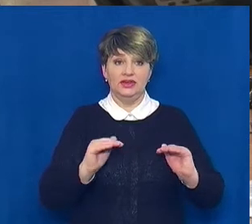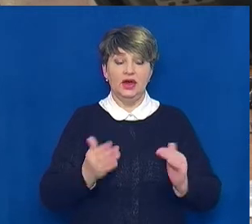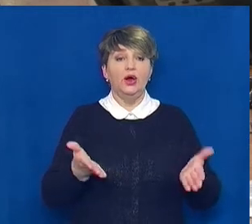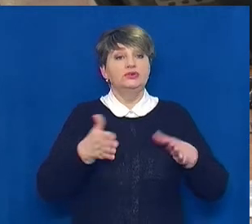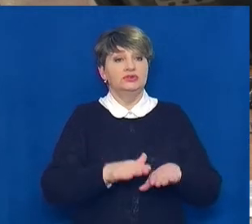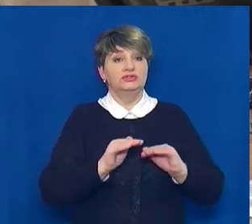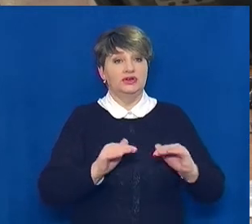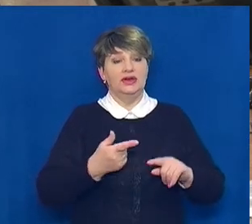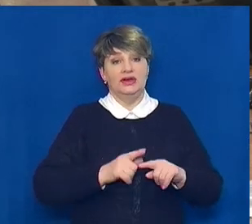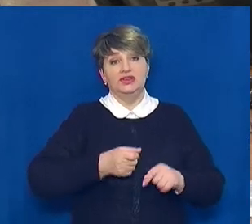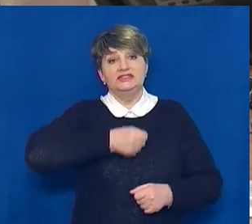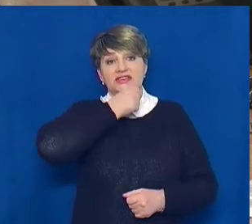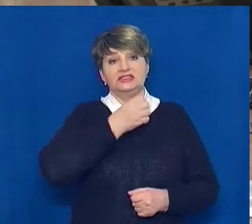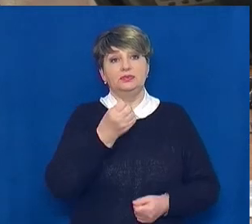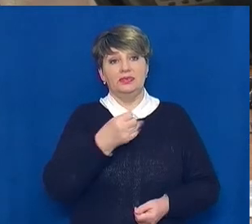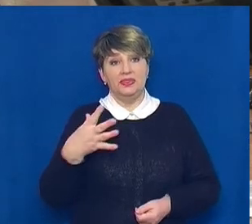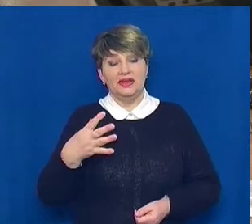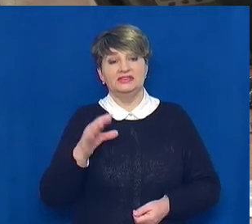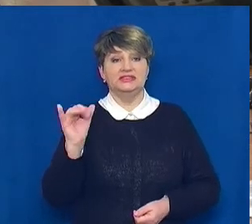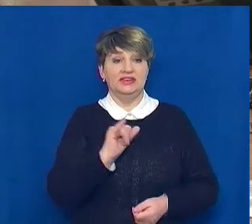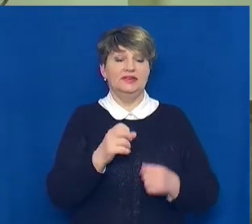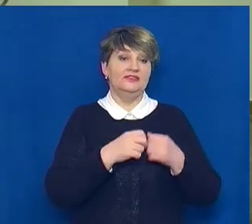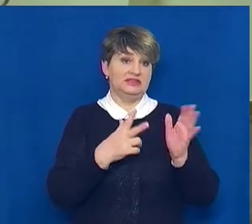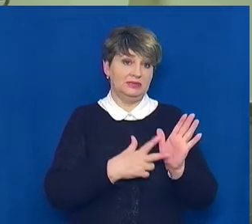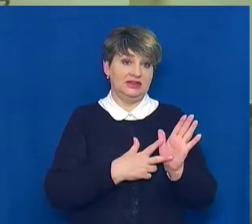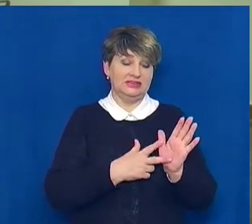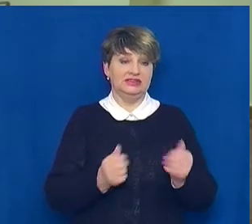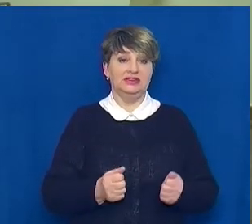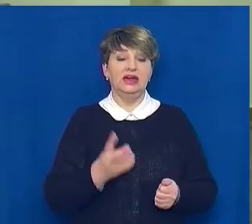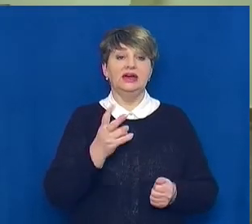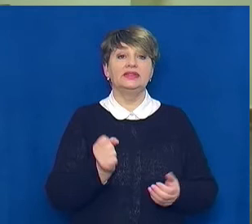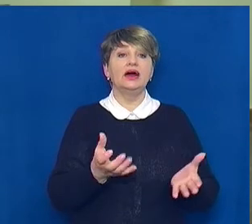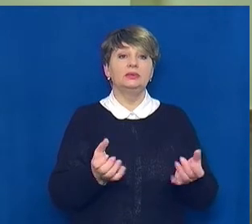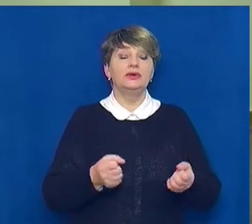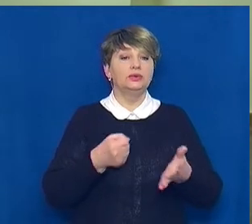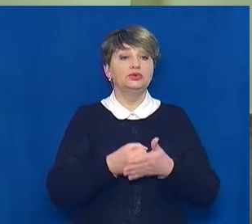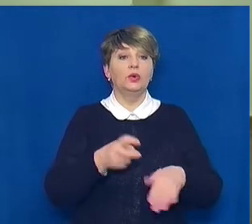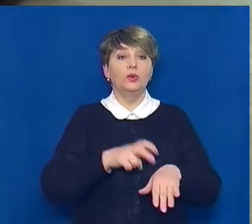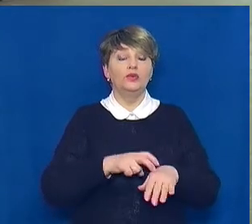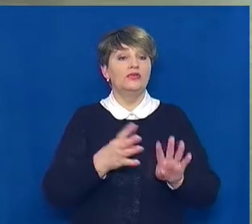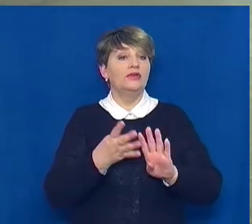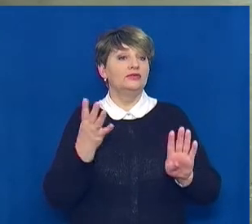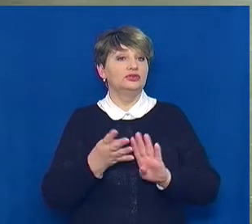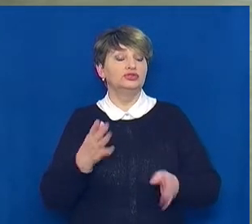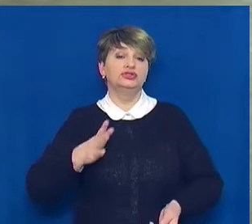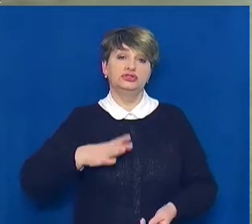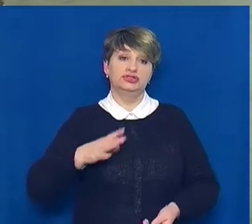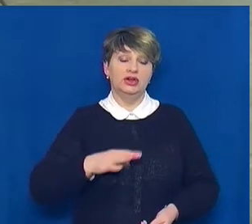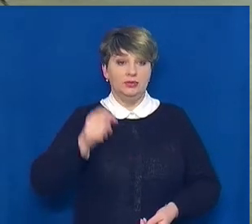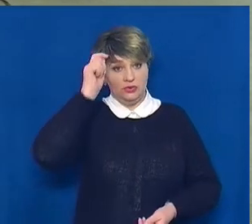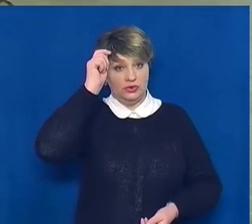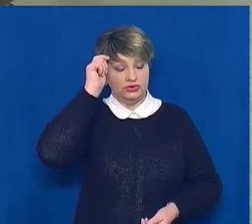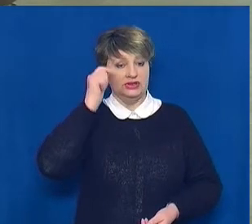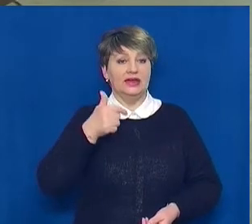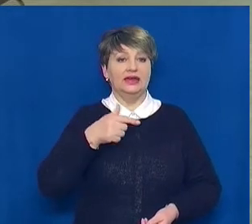дітей – це старше 15 років і до 18-ти. На прийом до лікаря у черзі чекає черкасець Геннадій Газко.